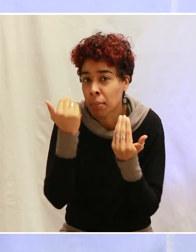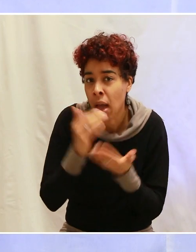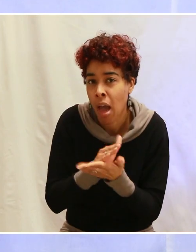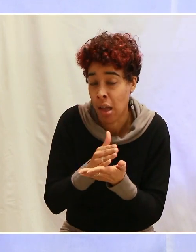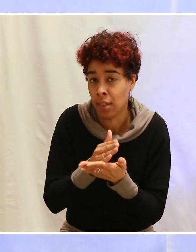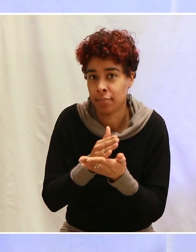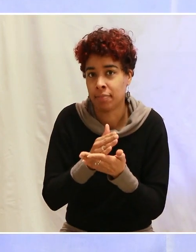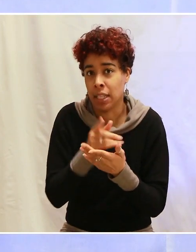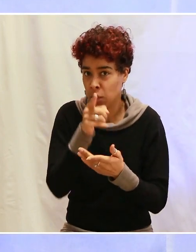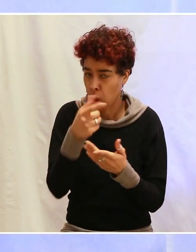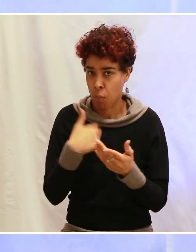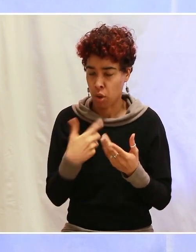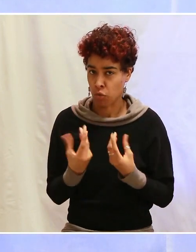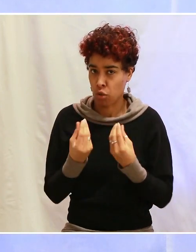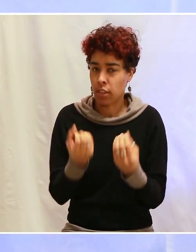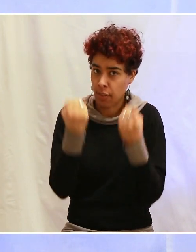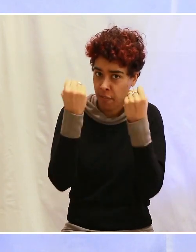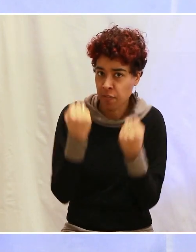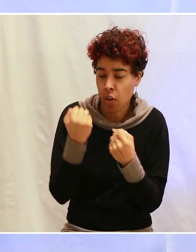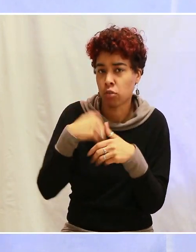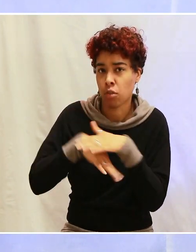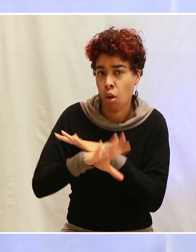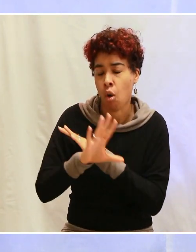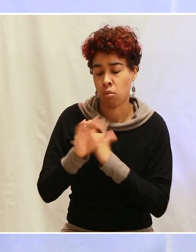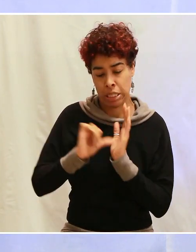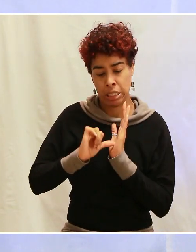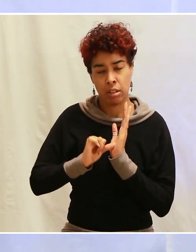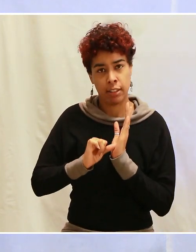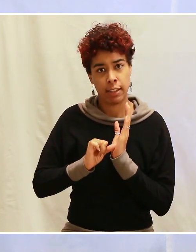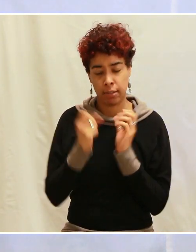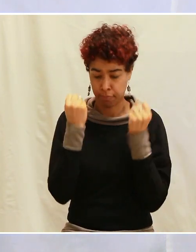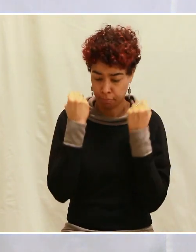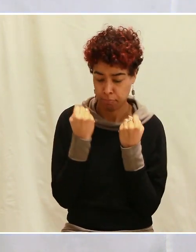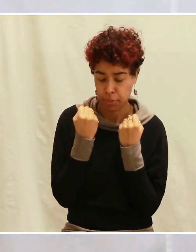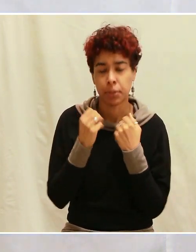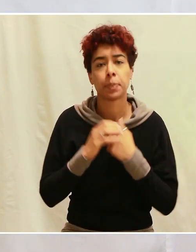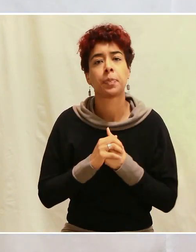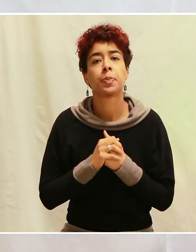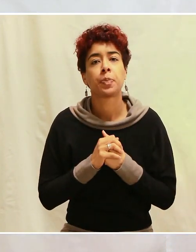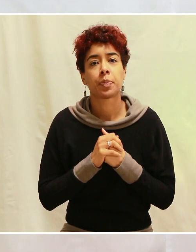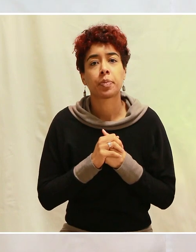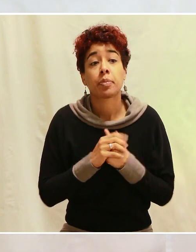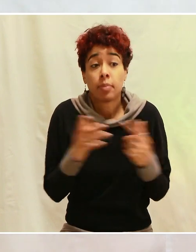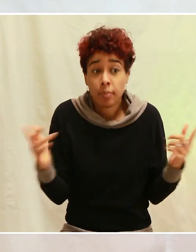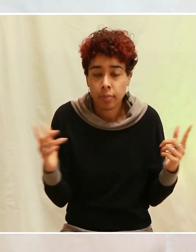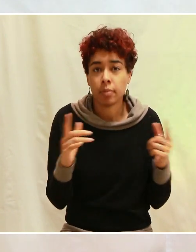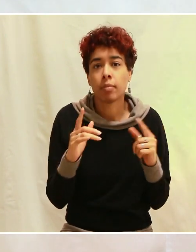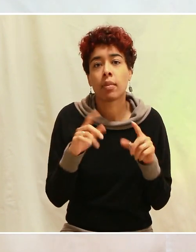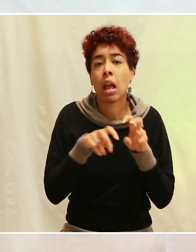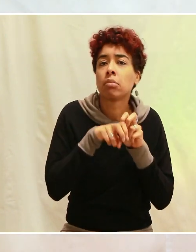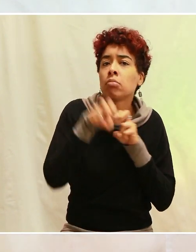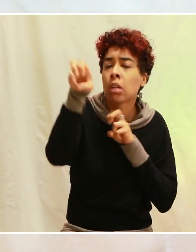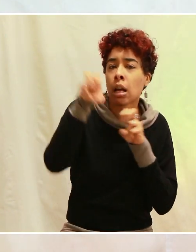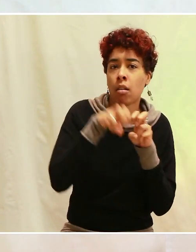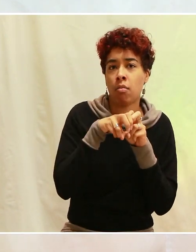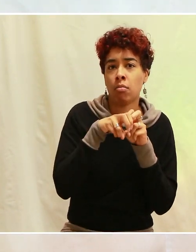avec Dieu. On voit que Jacob, quand il reçoit cet ordre de quitter le camp où il est et de partir,